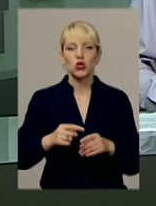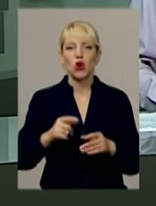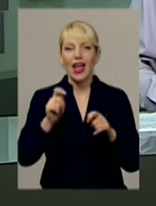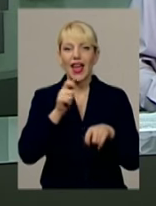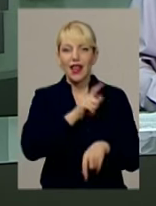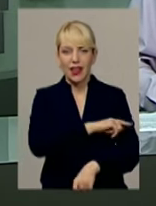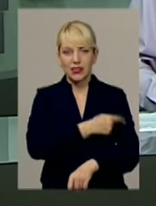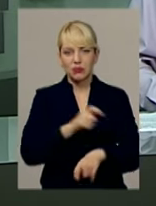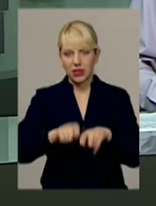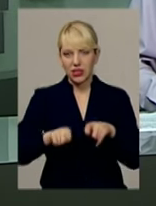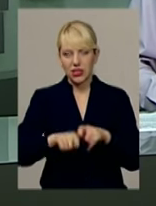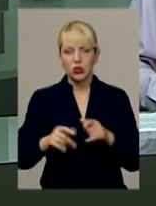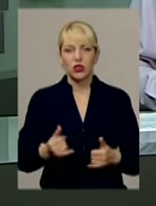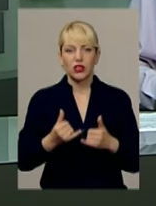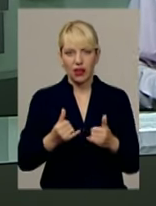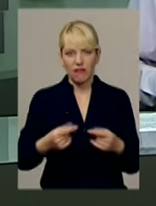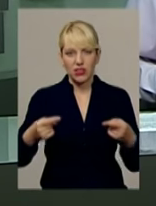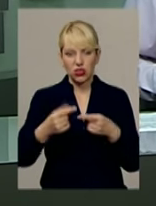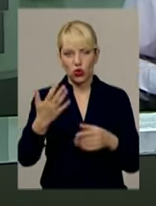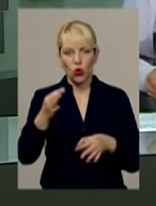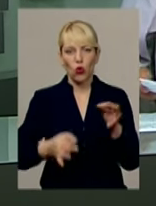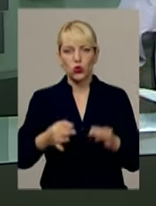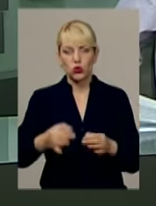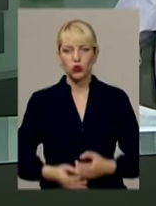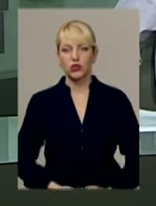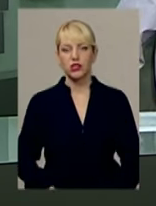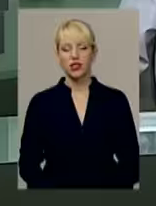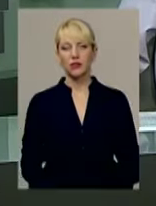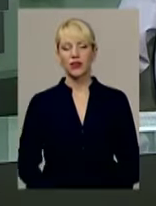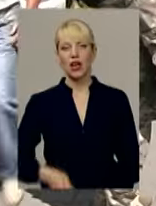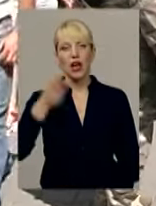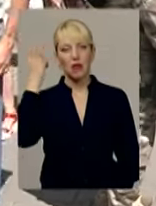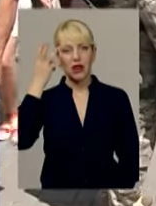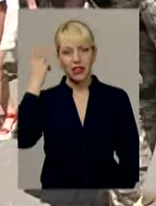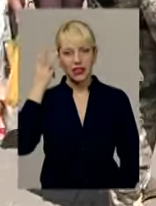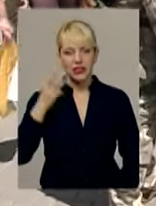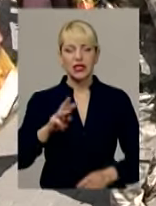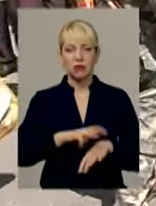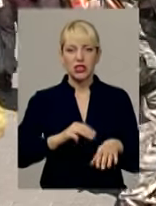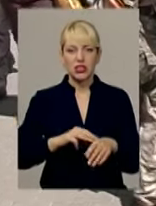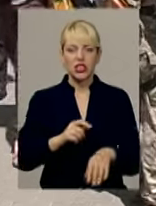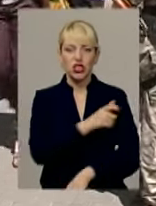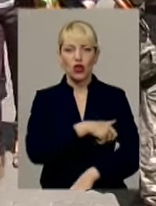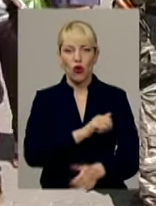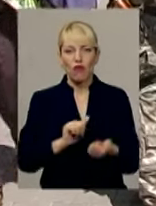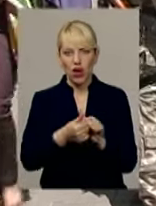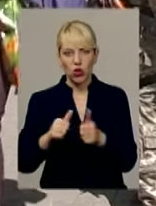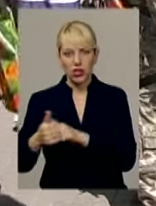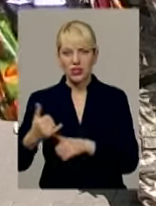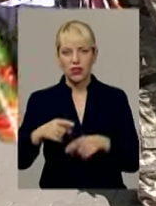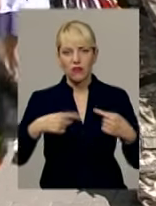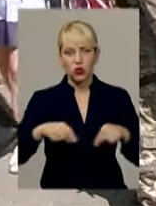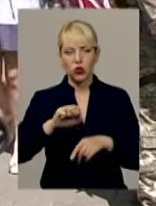визначення його осудності. У хмельницьких міліціонерів чергова ротація. Цього разу в зону АТО